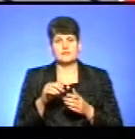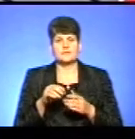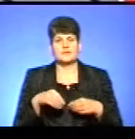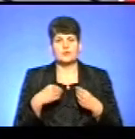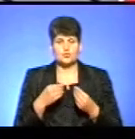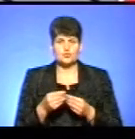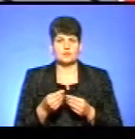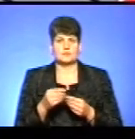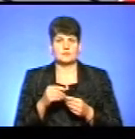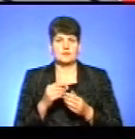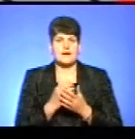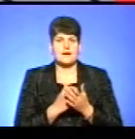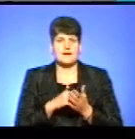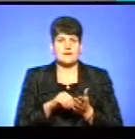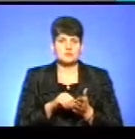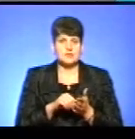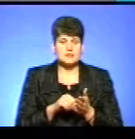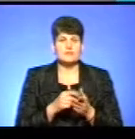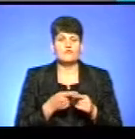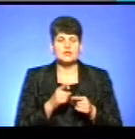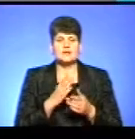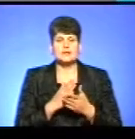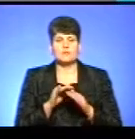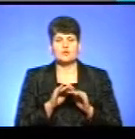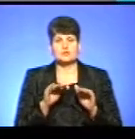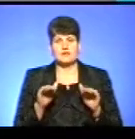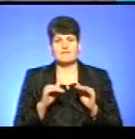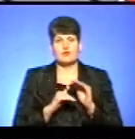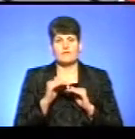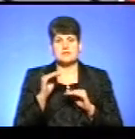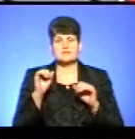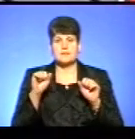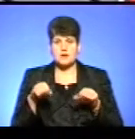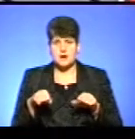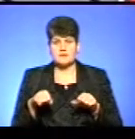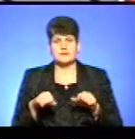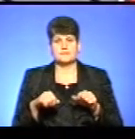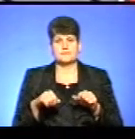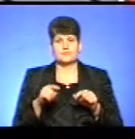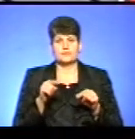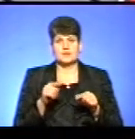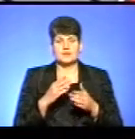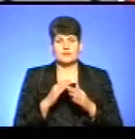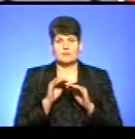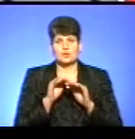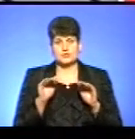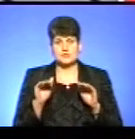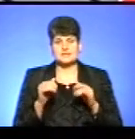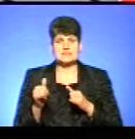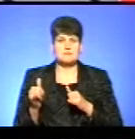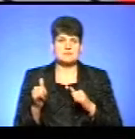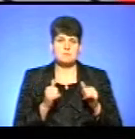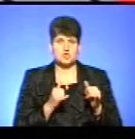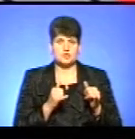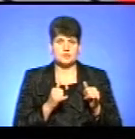кандидатів чи до потенційних членів, вони якраз лежать у площині верховенства права, вони якраз лежать у площині забезпечення